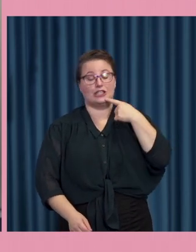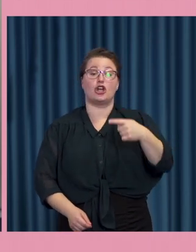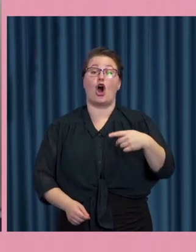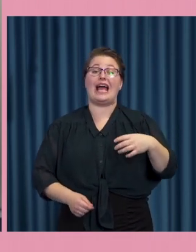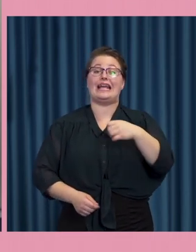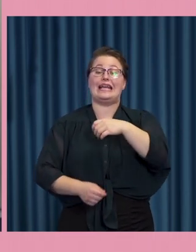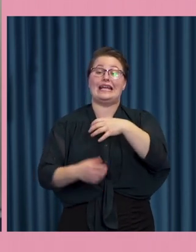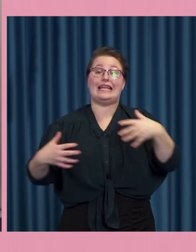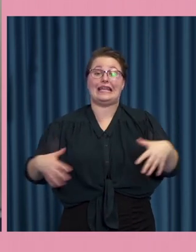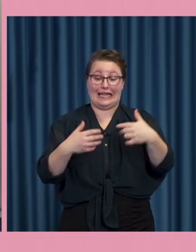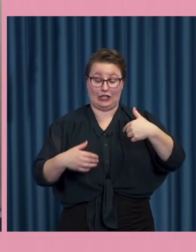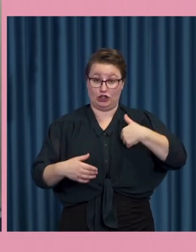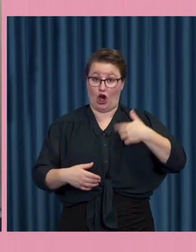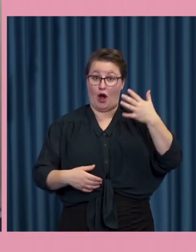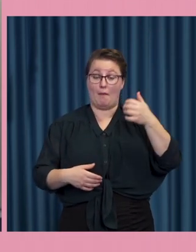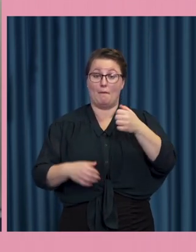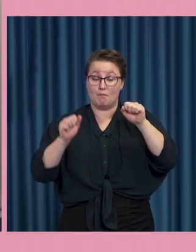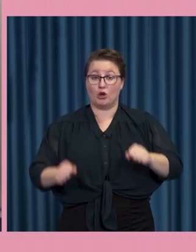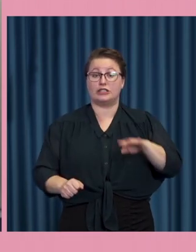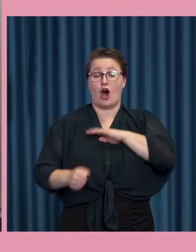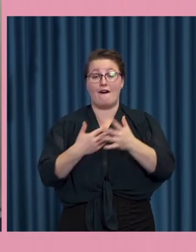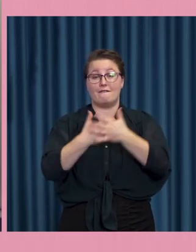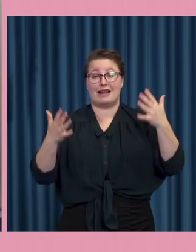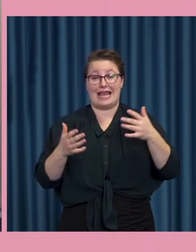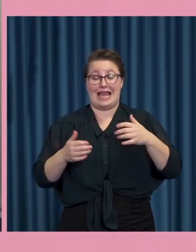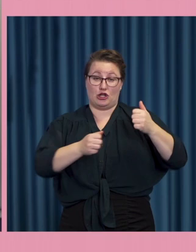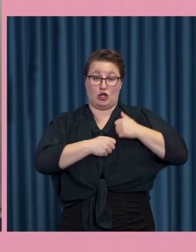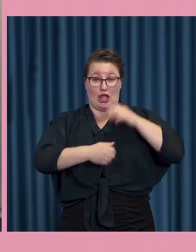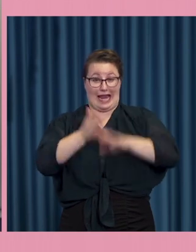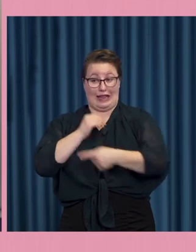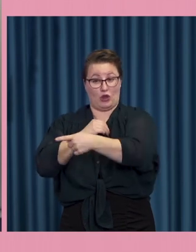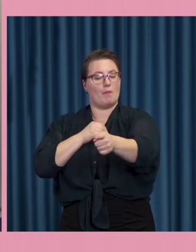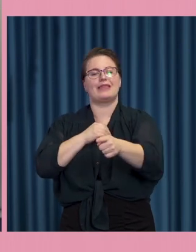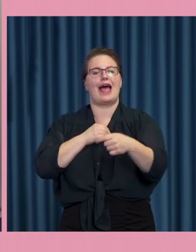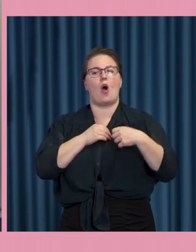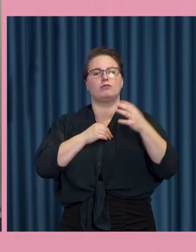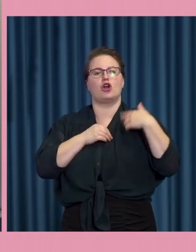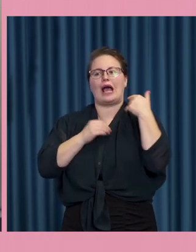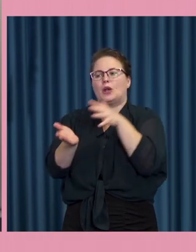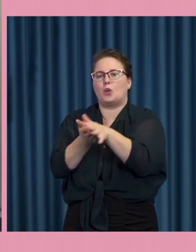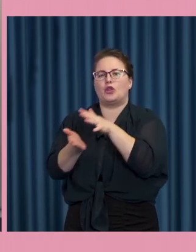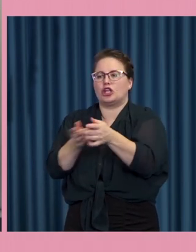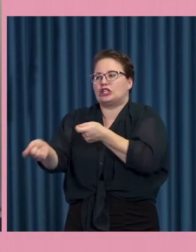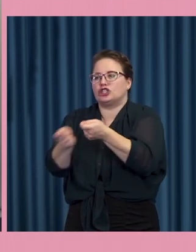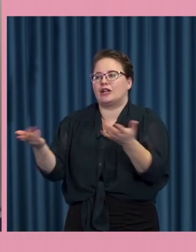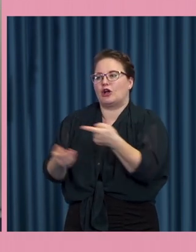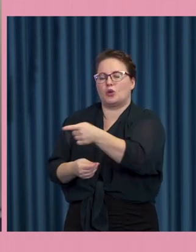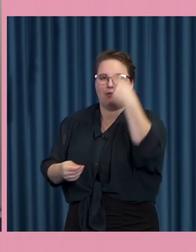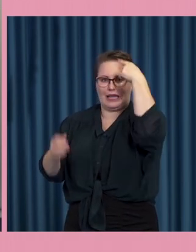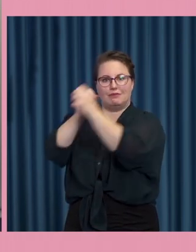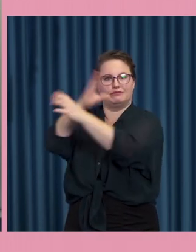överlägsen om man kunde manipulera fiendens uppfattningar. Och det där är ju någonting som i hög grad dominerar idag.